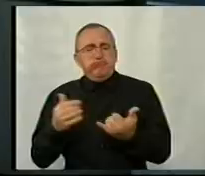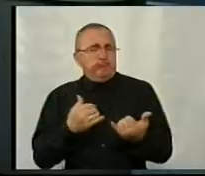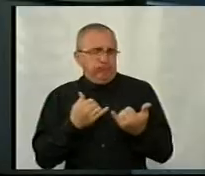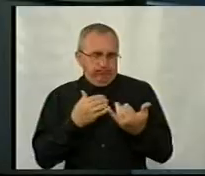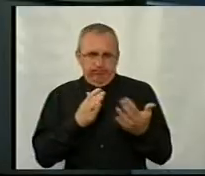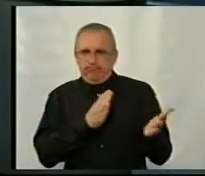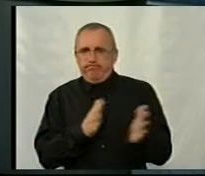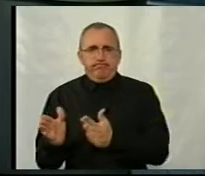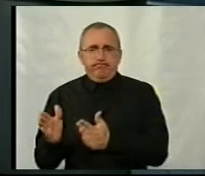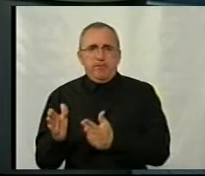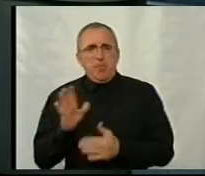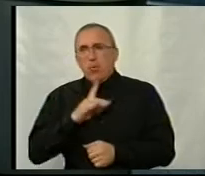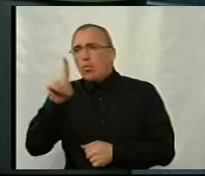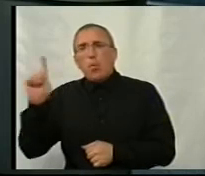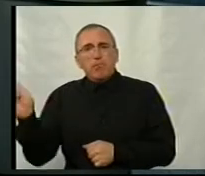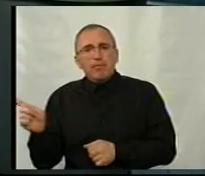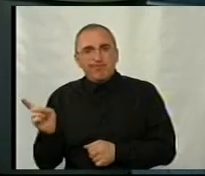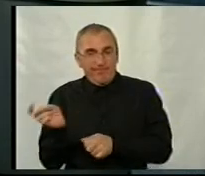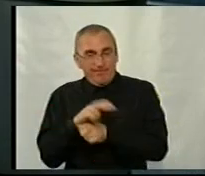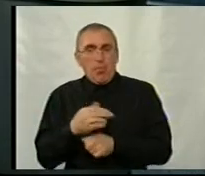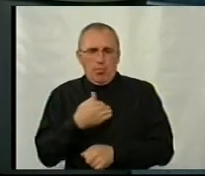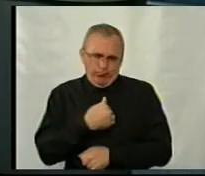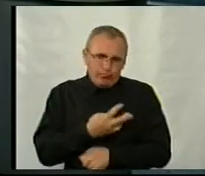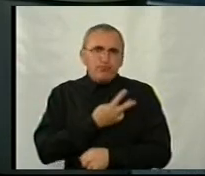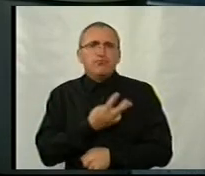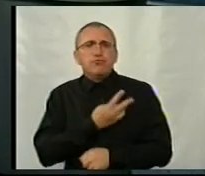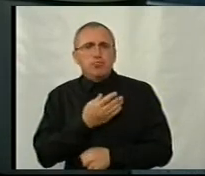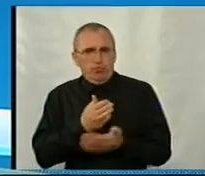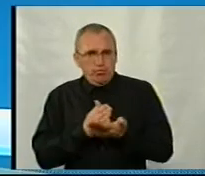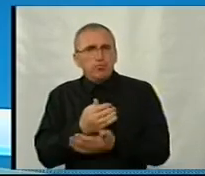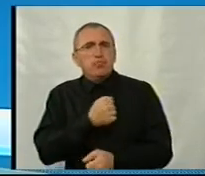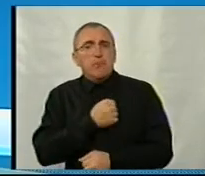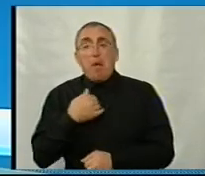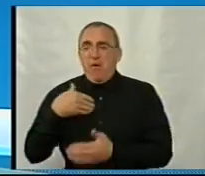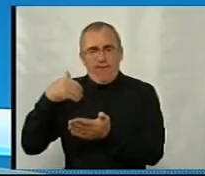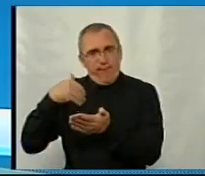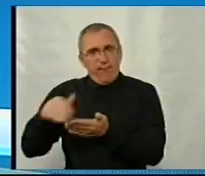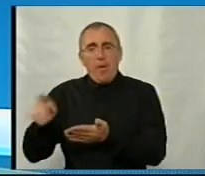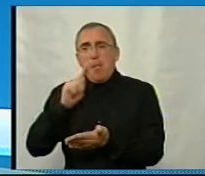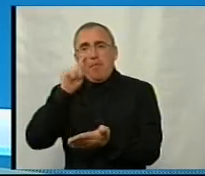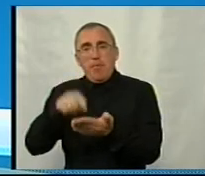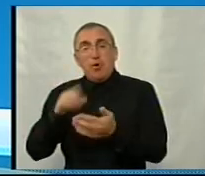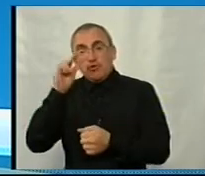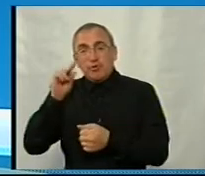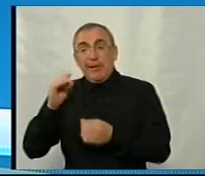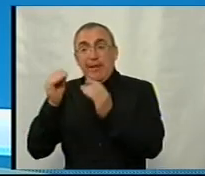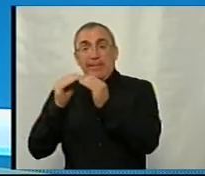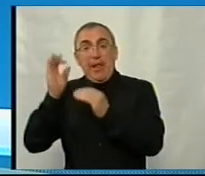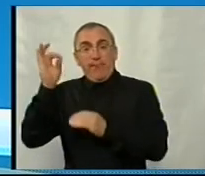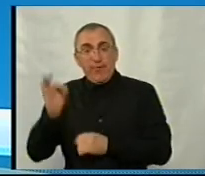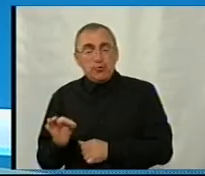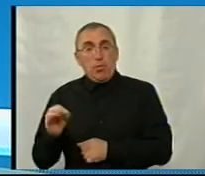Були такі, які прийшли добровільно, хочуть служити, але їм відмовили, вони потрапили в число тих 10%.